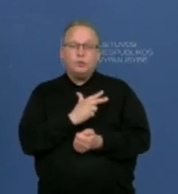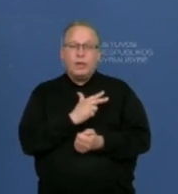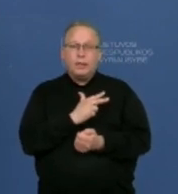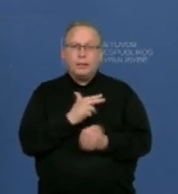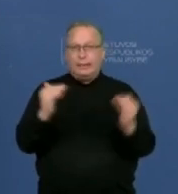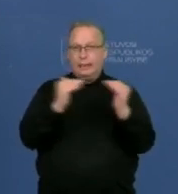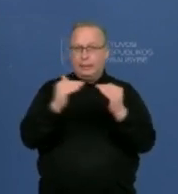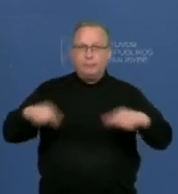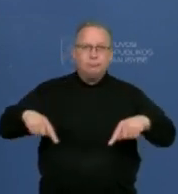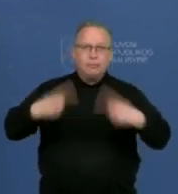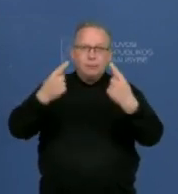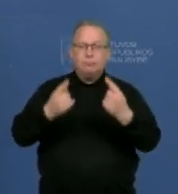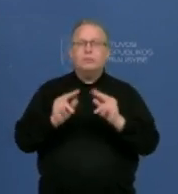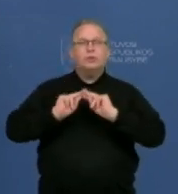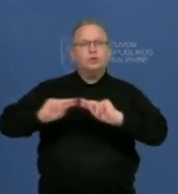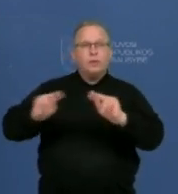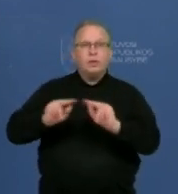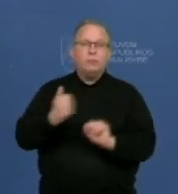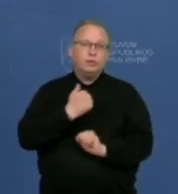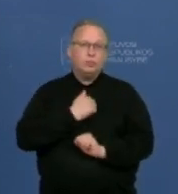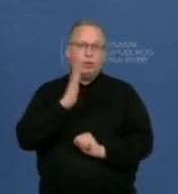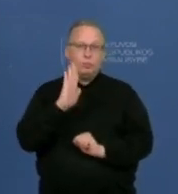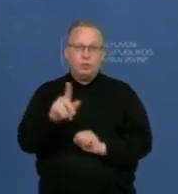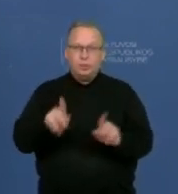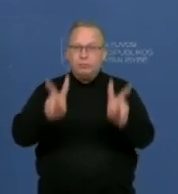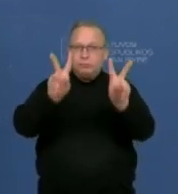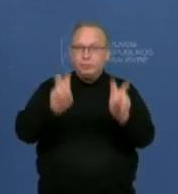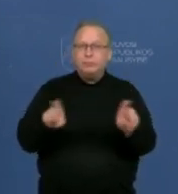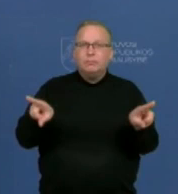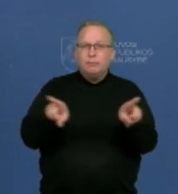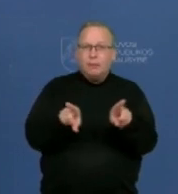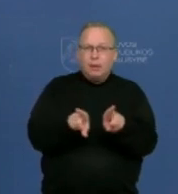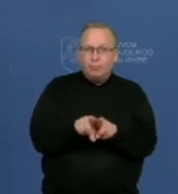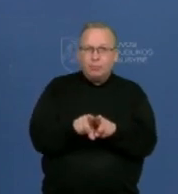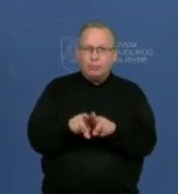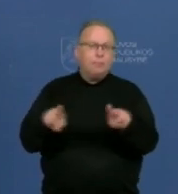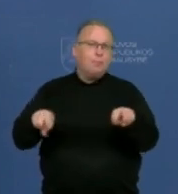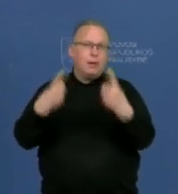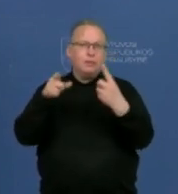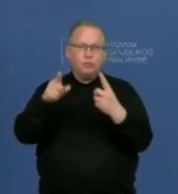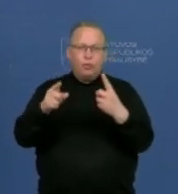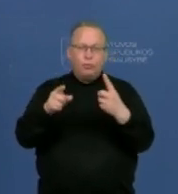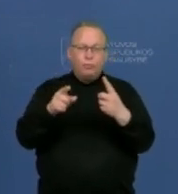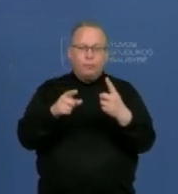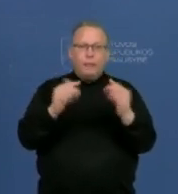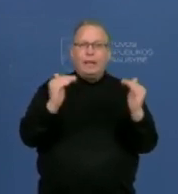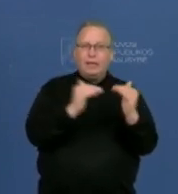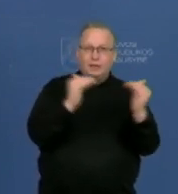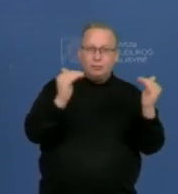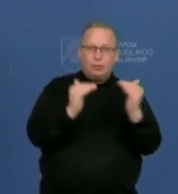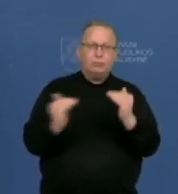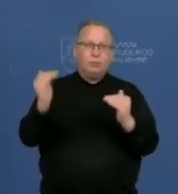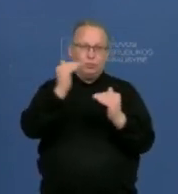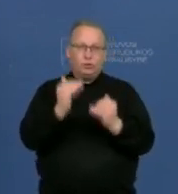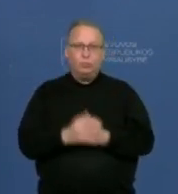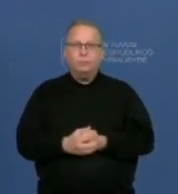statuso vaikams, nes švietimas turėtų būti tas angliškai vidinamas social lift, tai yra pakelti iš to lygmens, kuriuo metu yra jo šeima.